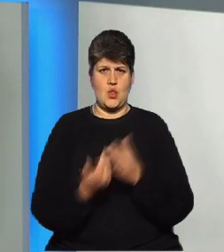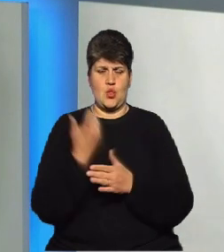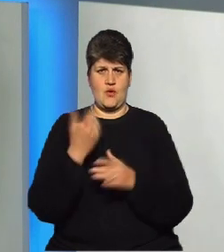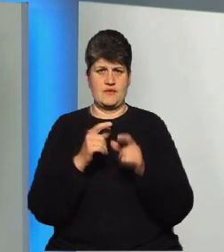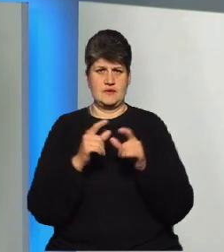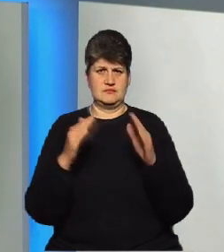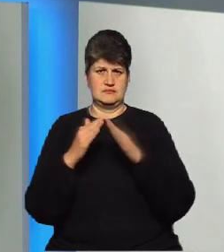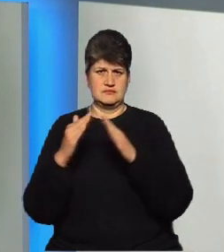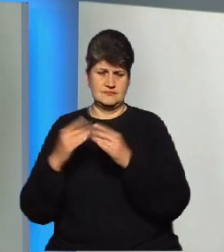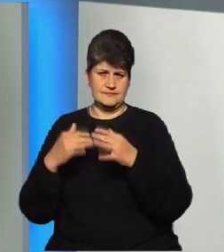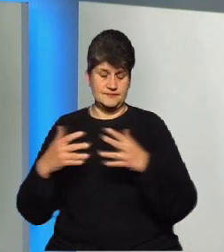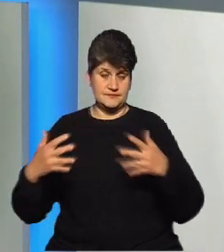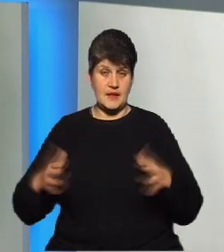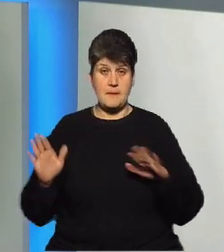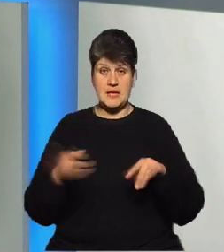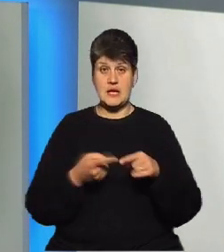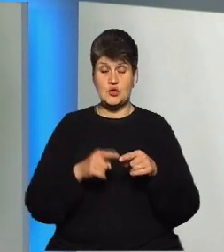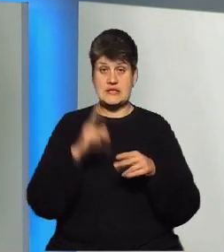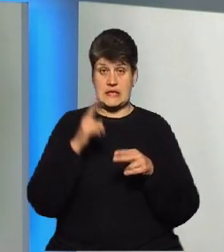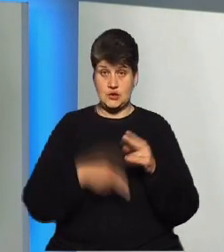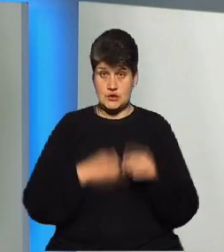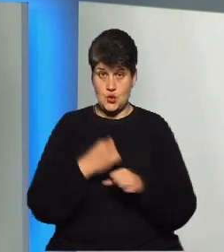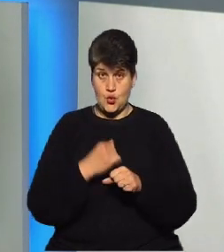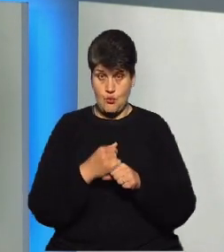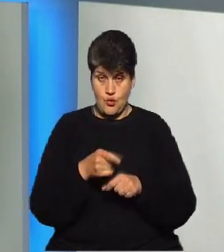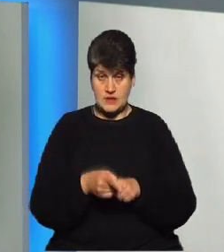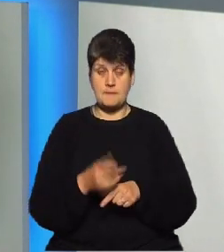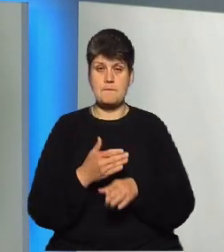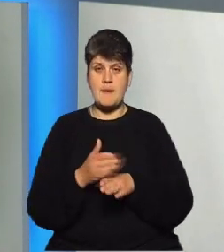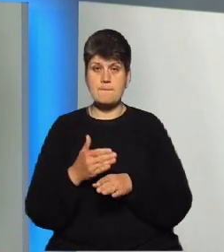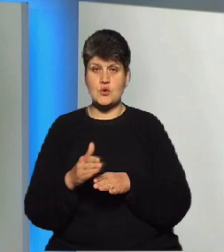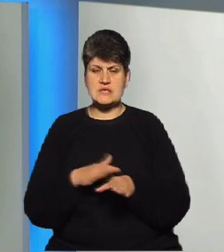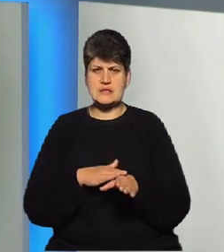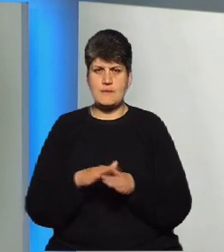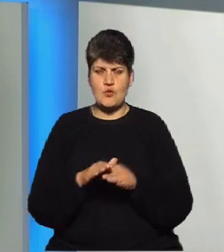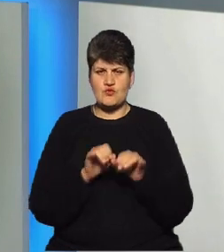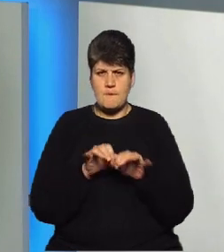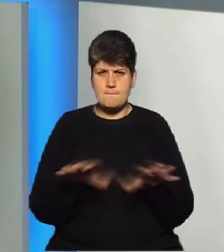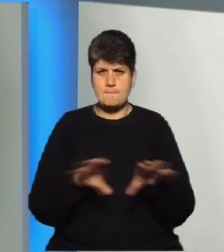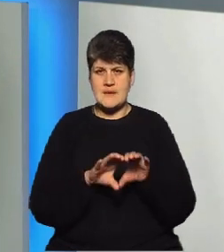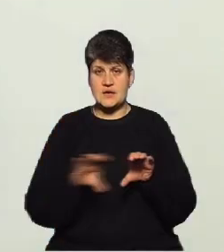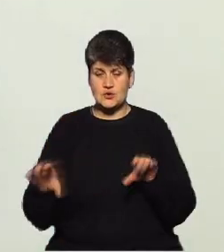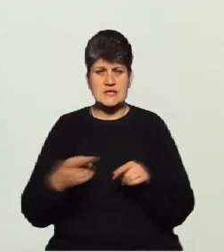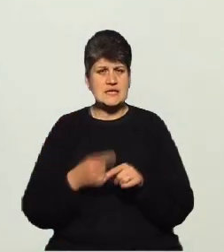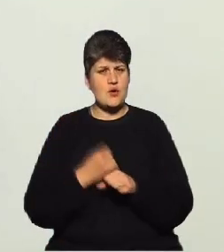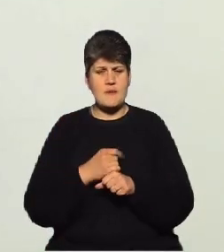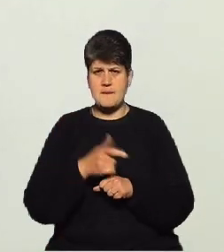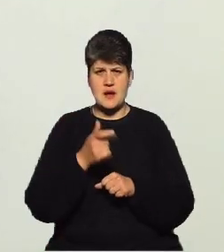Після цього і закінчуються ці роботи, ми поступово заповнюємо мережу. Знову таки, це має робитися дуже акуратно, тому що